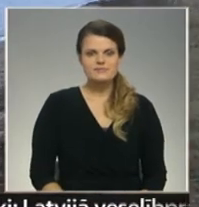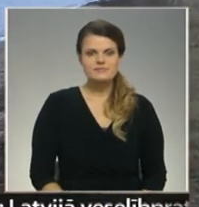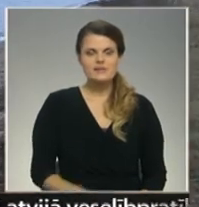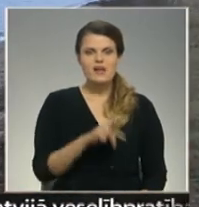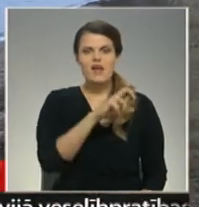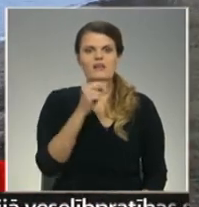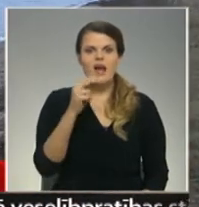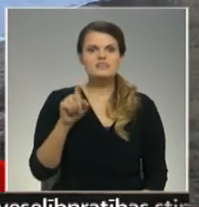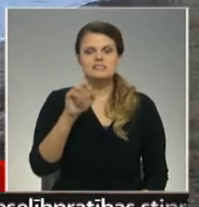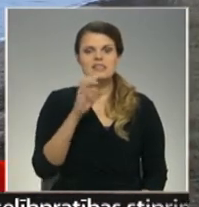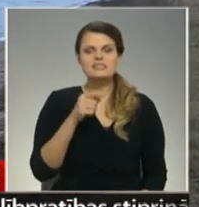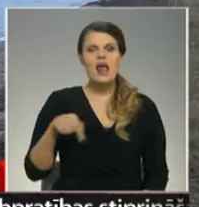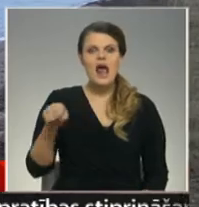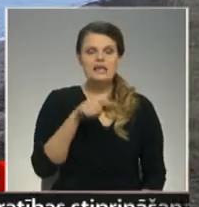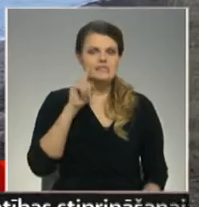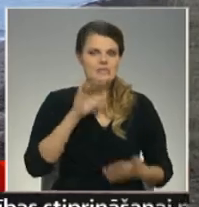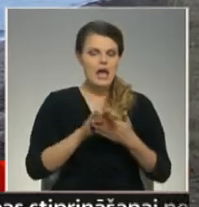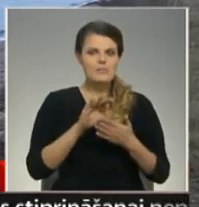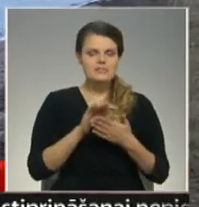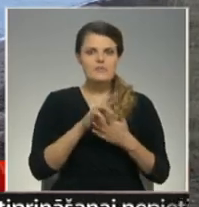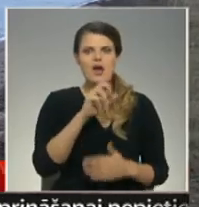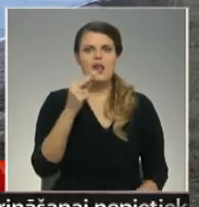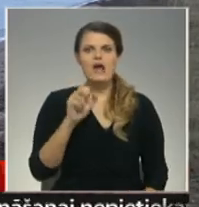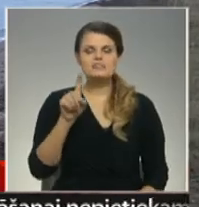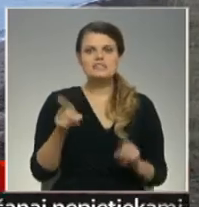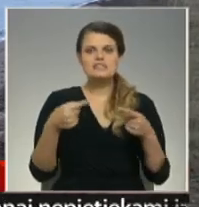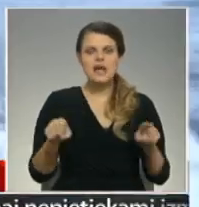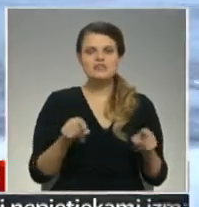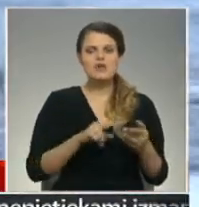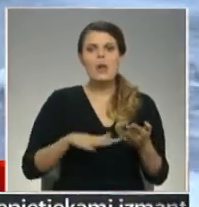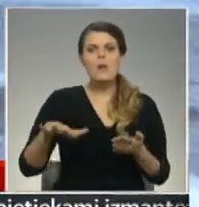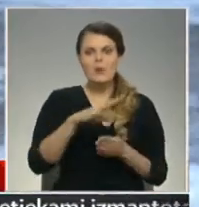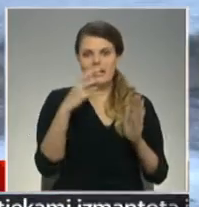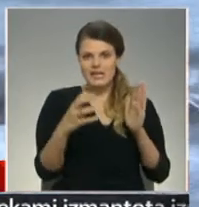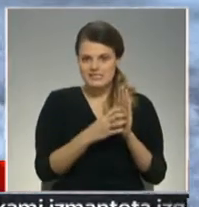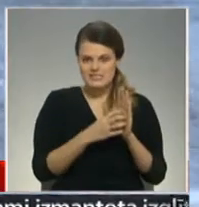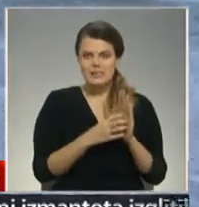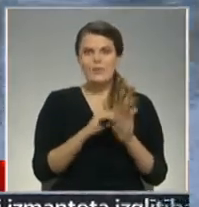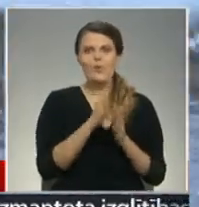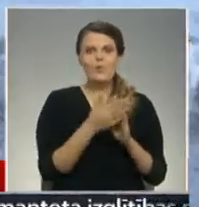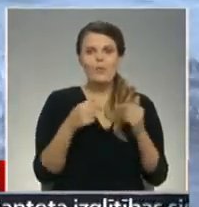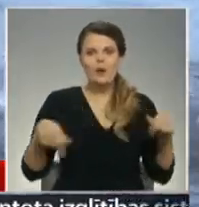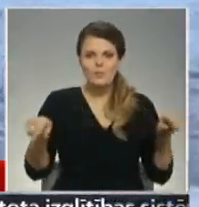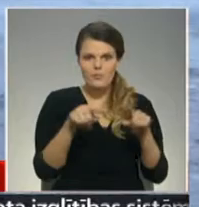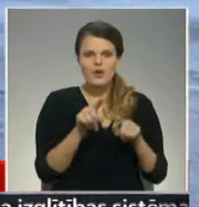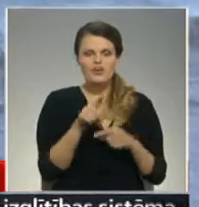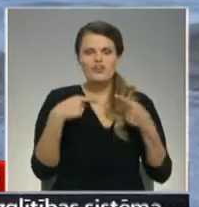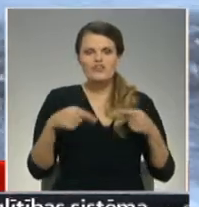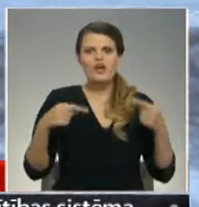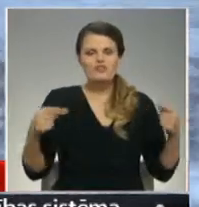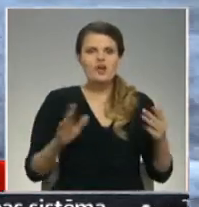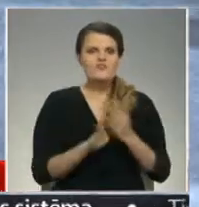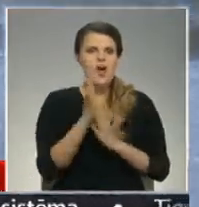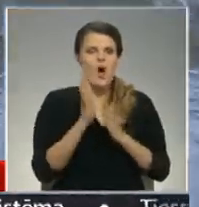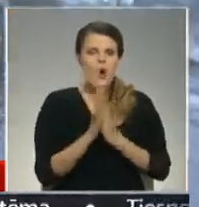Rāsnes ezars un nežezars ir atpazīstamākie Rāsnes Nacionālā parka simboli, ko pār tiem parka teritoriju veido visdažādākie biotopi